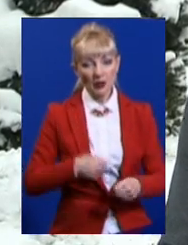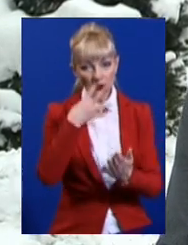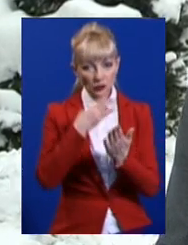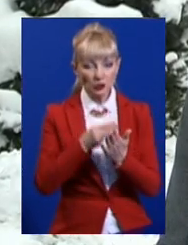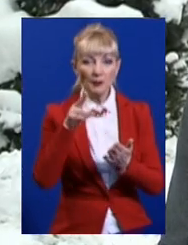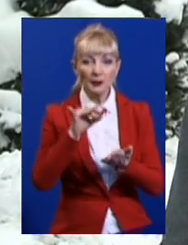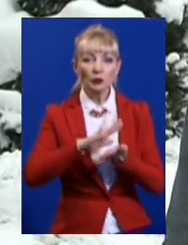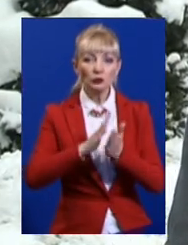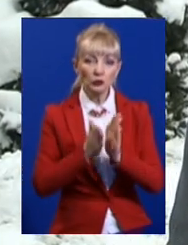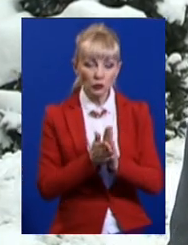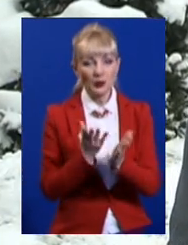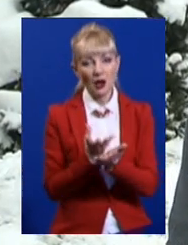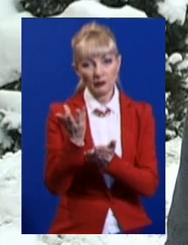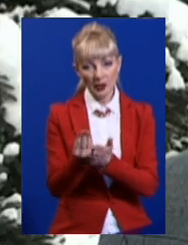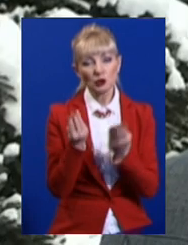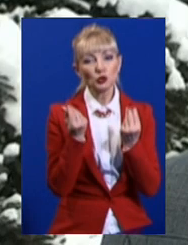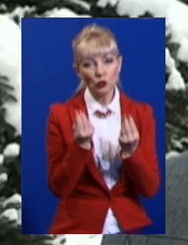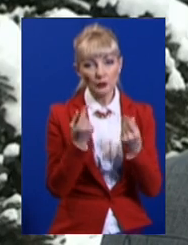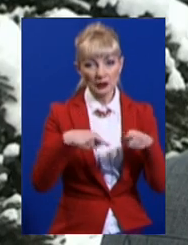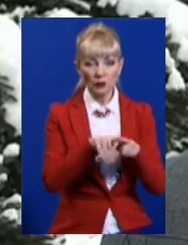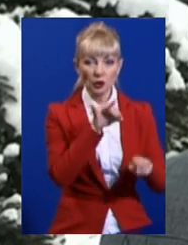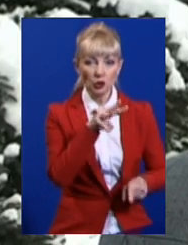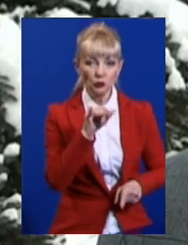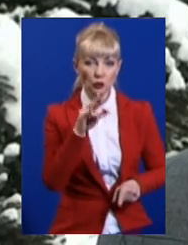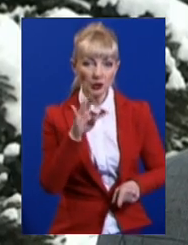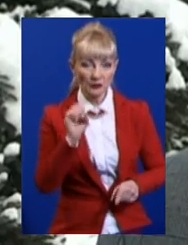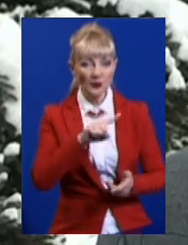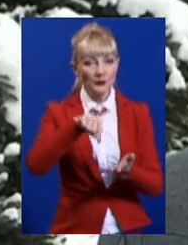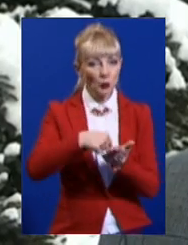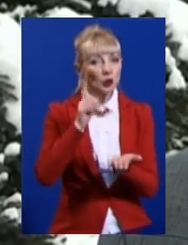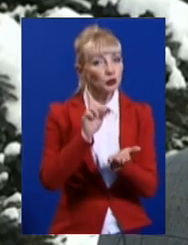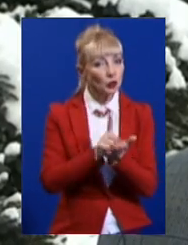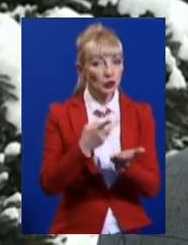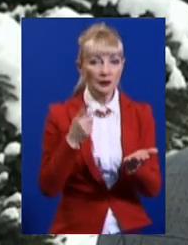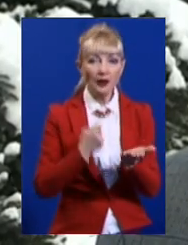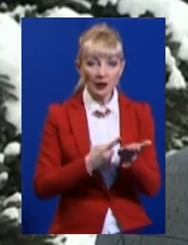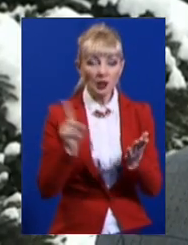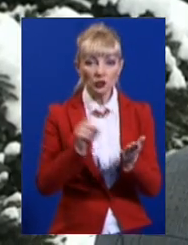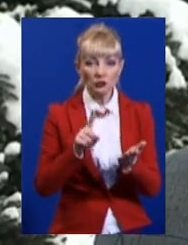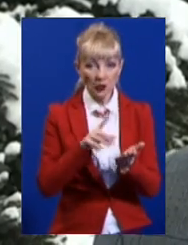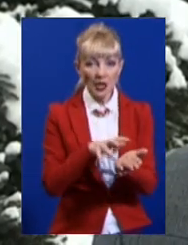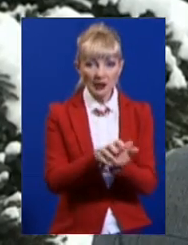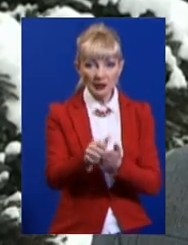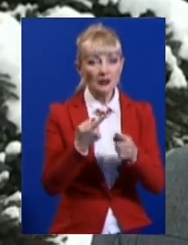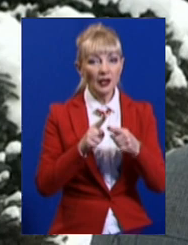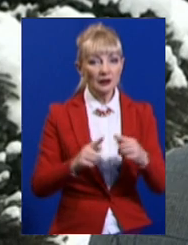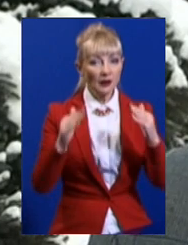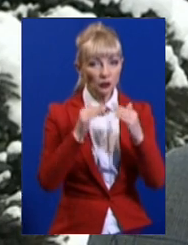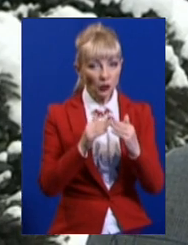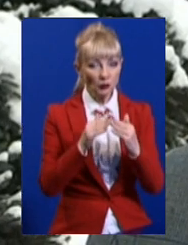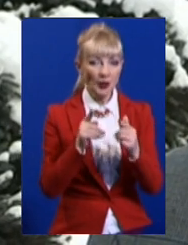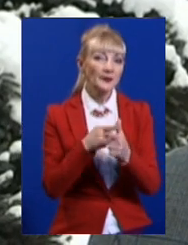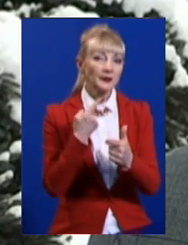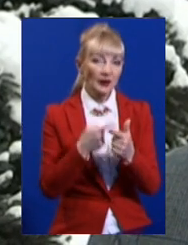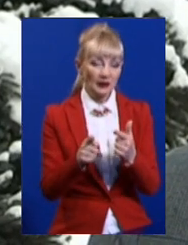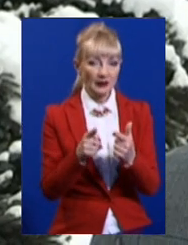попереднього відшкодування вартості такого майна. Міська рада повинна довести, що знесення цього будинку або відчуження